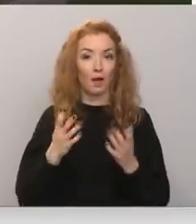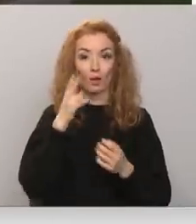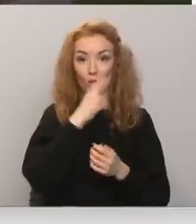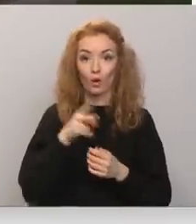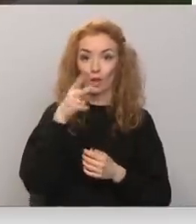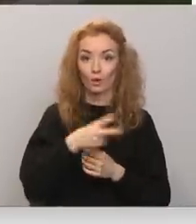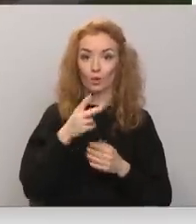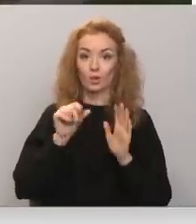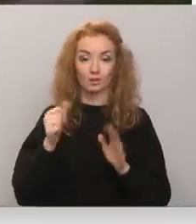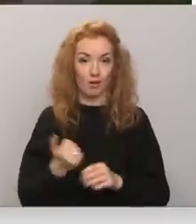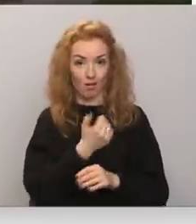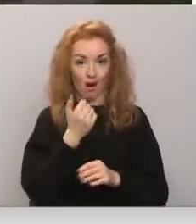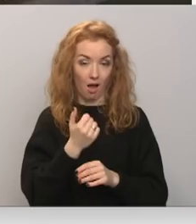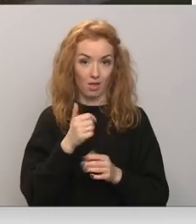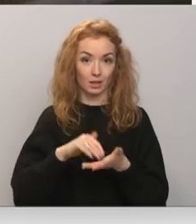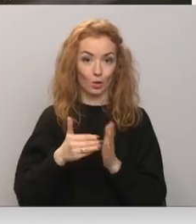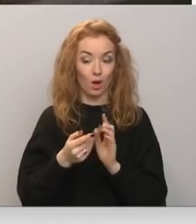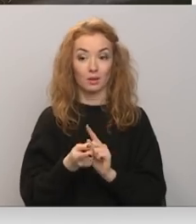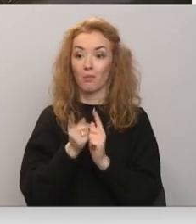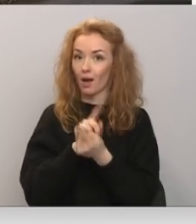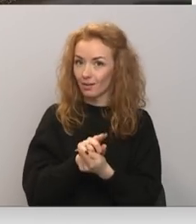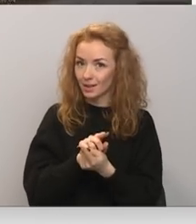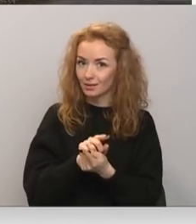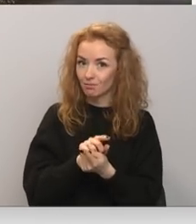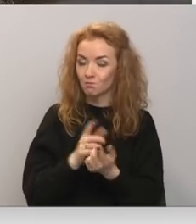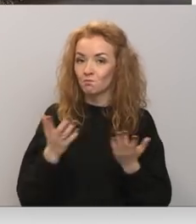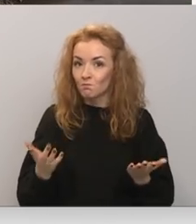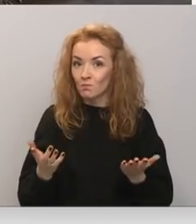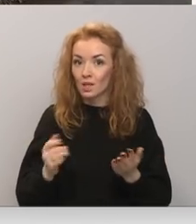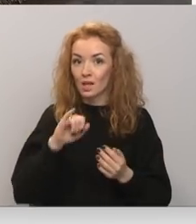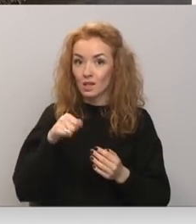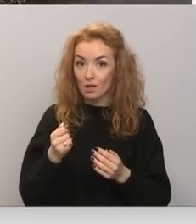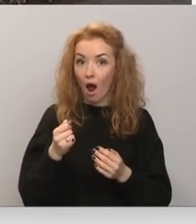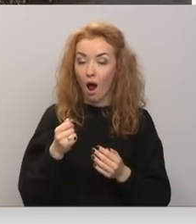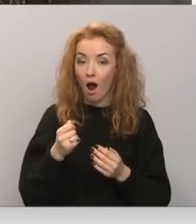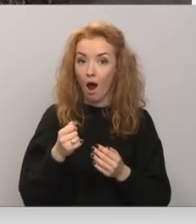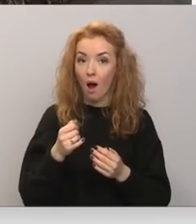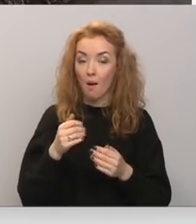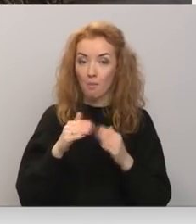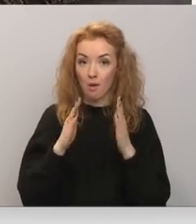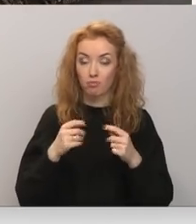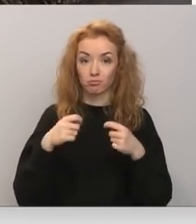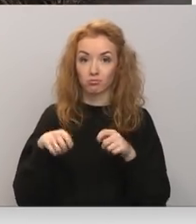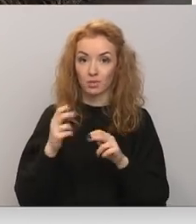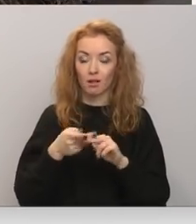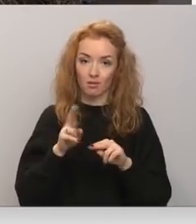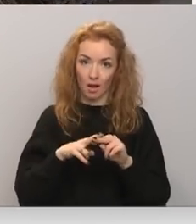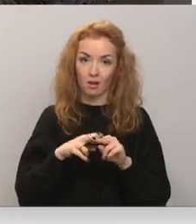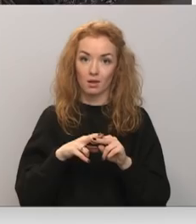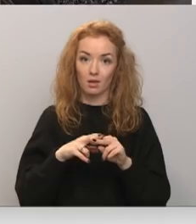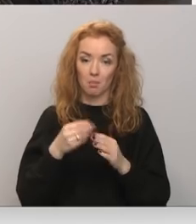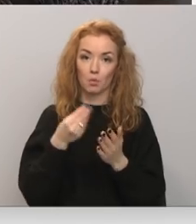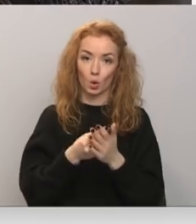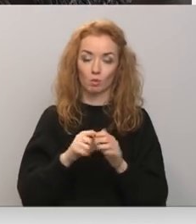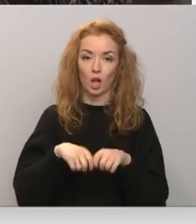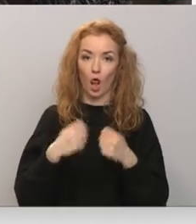28. gada tā situācija mainīsies. Un tad, ja būs notikusi maini, tad darbosies princips, ka pirkums lauž